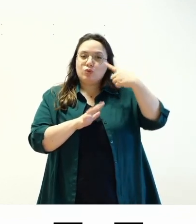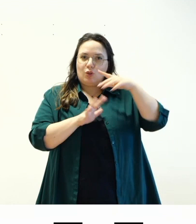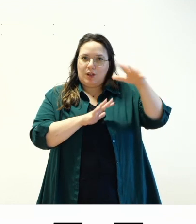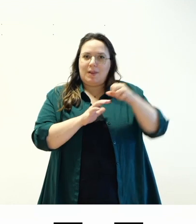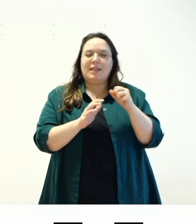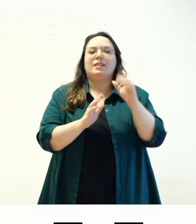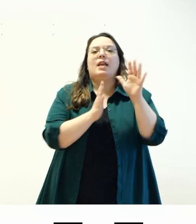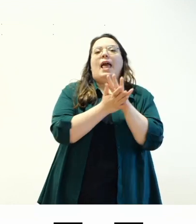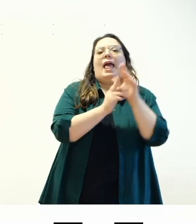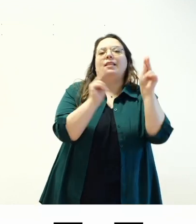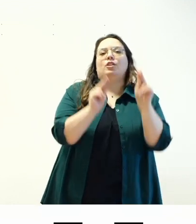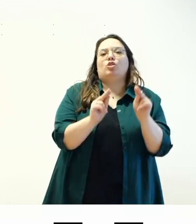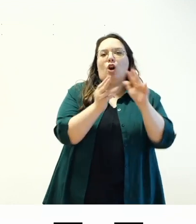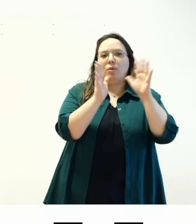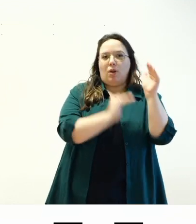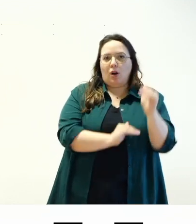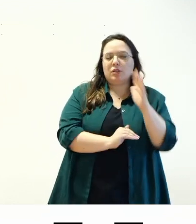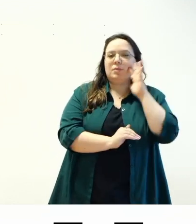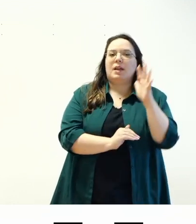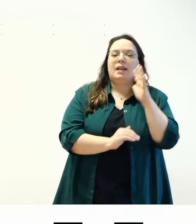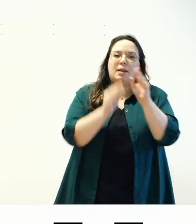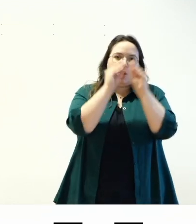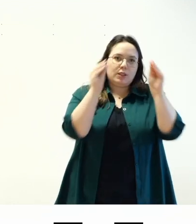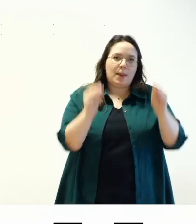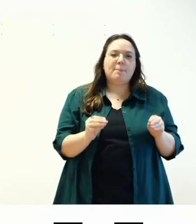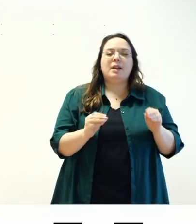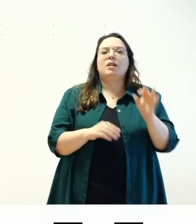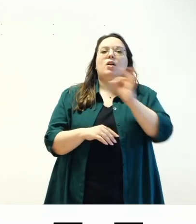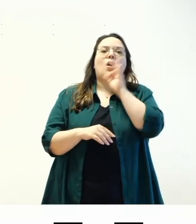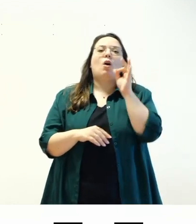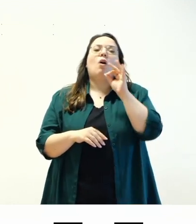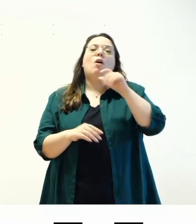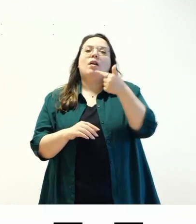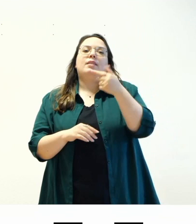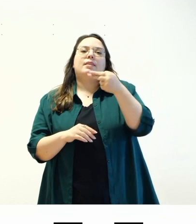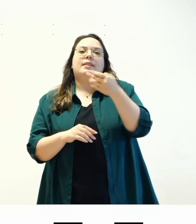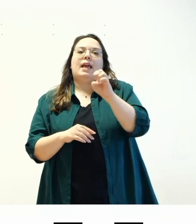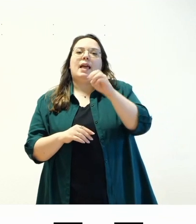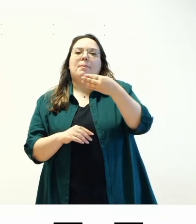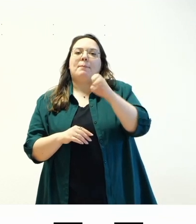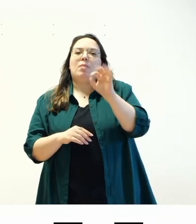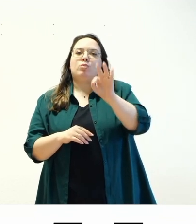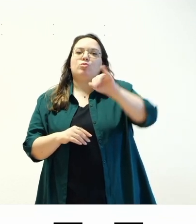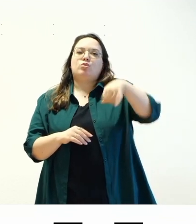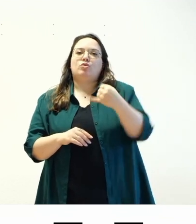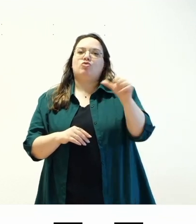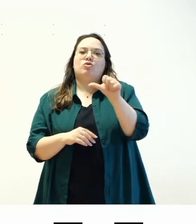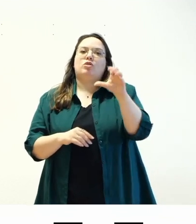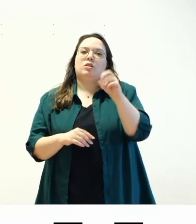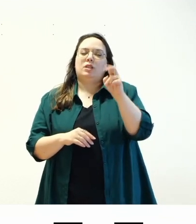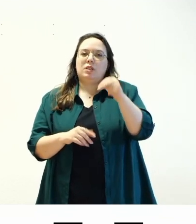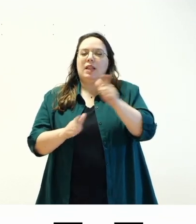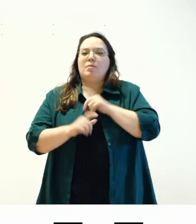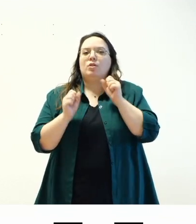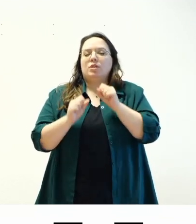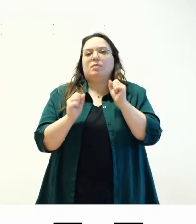a blocchi come ad esempio l'editor dei template piuttosto che il file theme .json e permettono di andare a integrare funzionalità dell'editor a blocchi